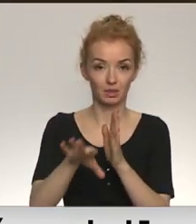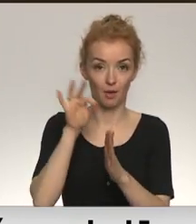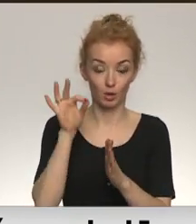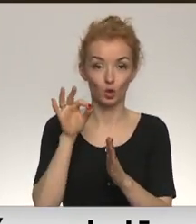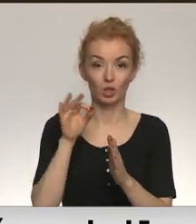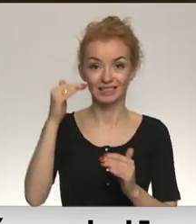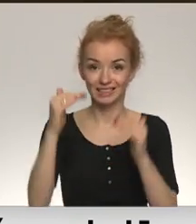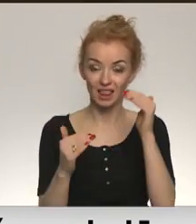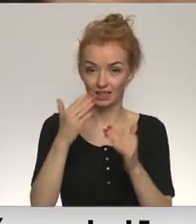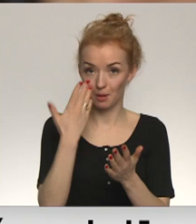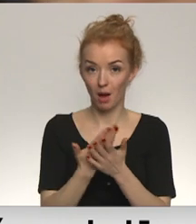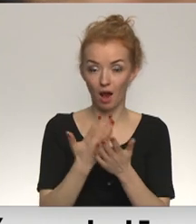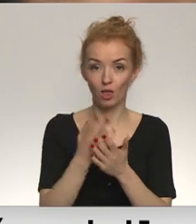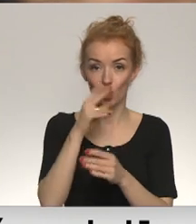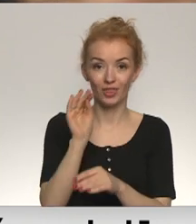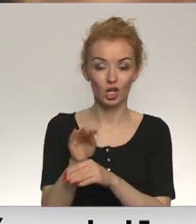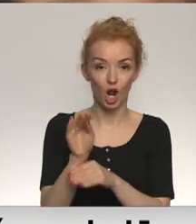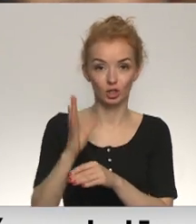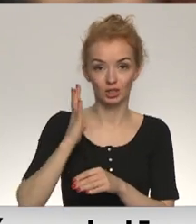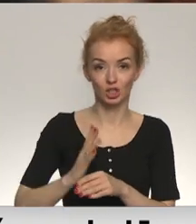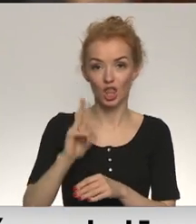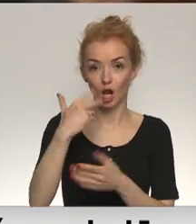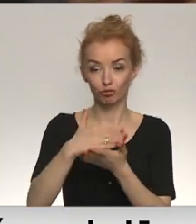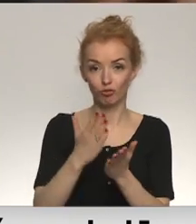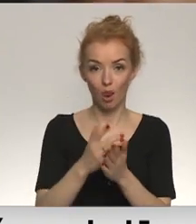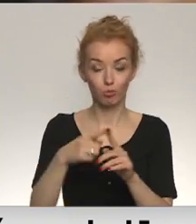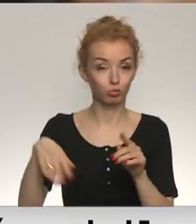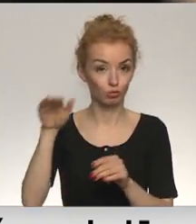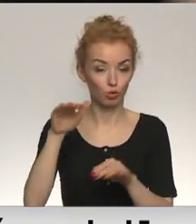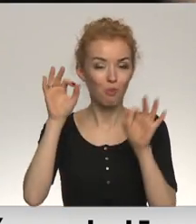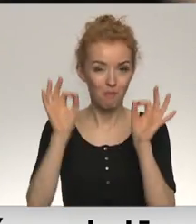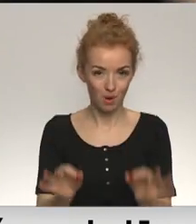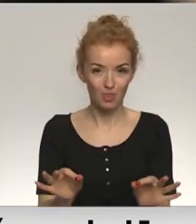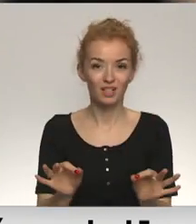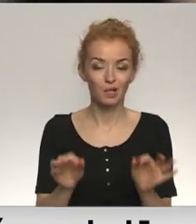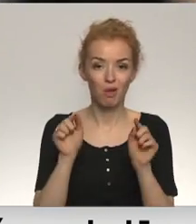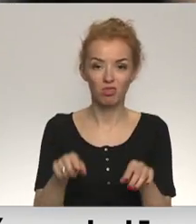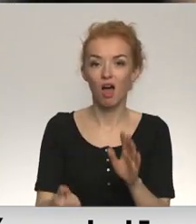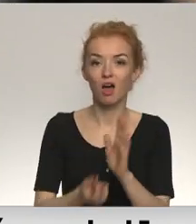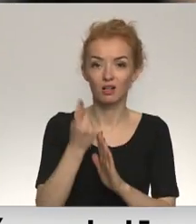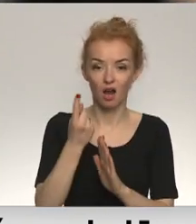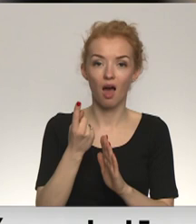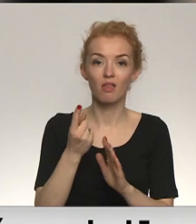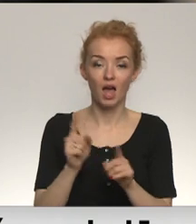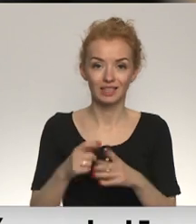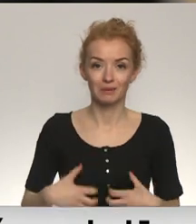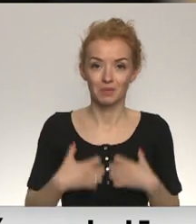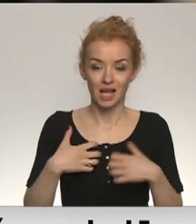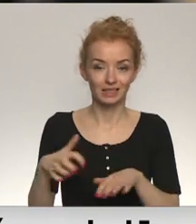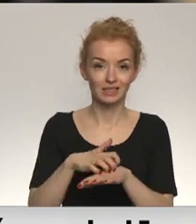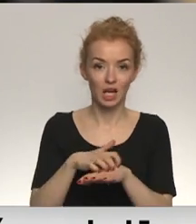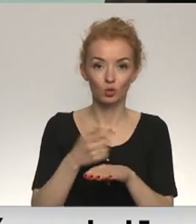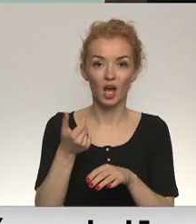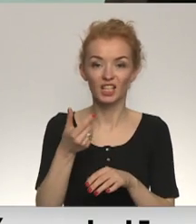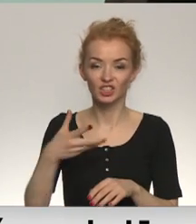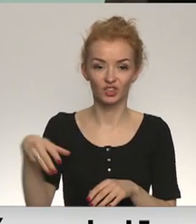rāda, no Ņirgāšanās Latvijā cieši trešā daļa pusauģu, patiesībā tā rada pastiprinātu spriedzi un stresu pilnīgi